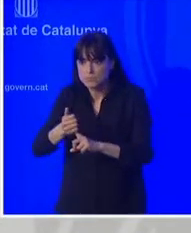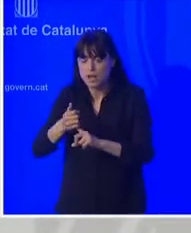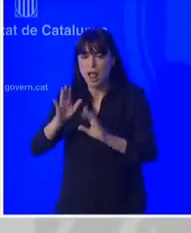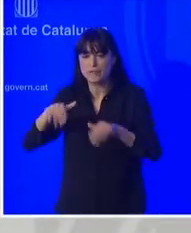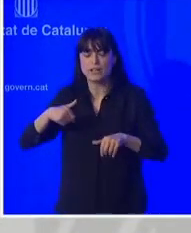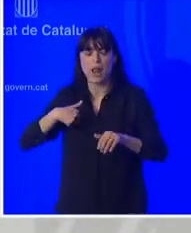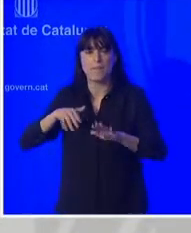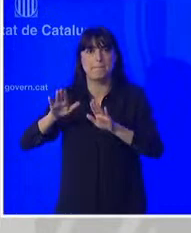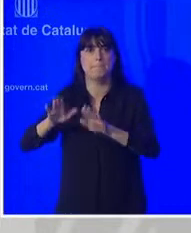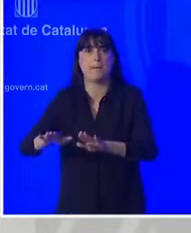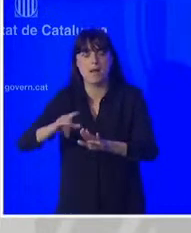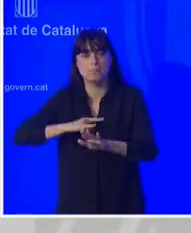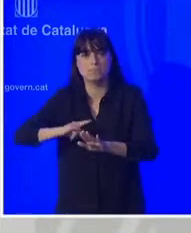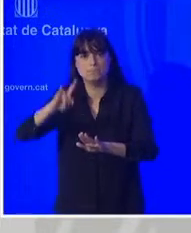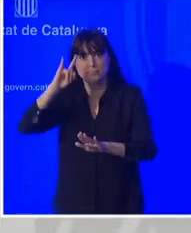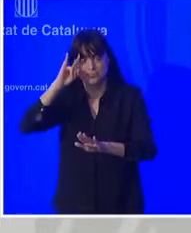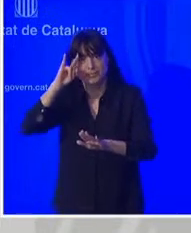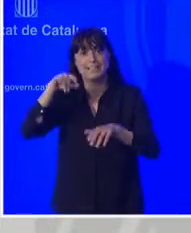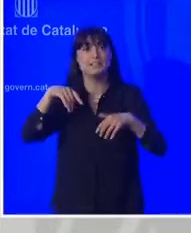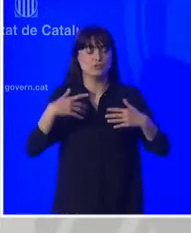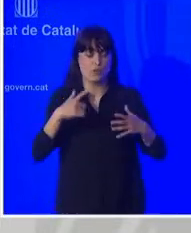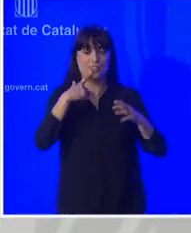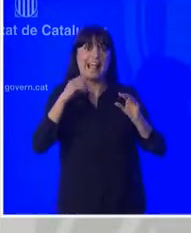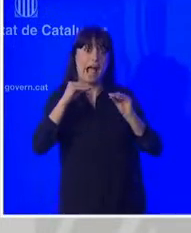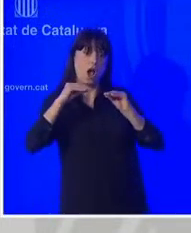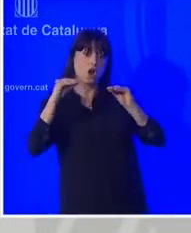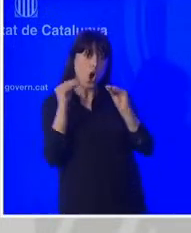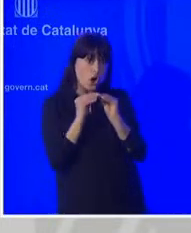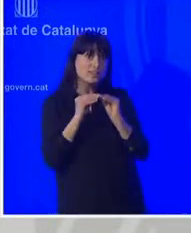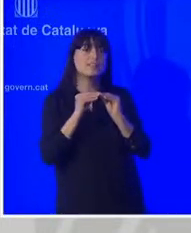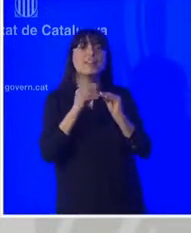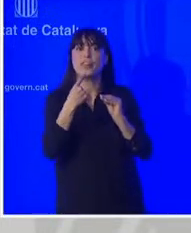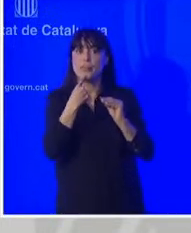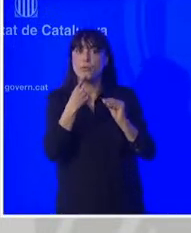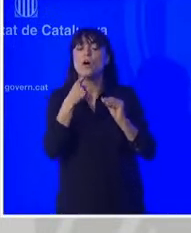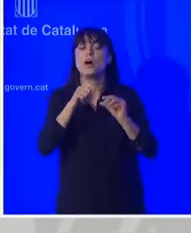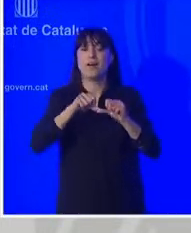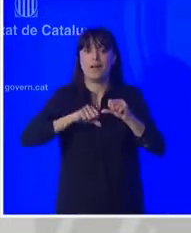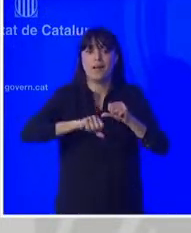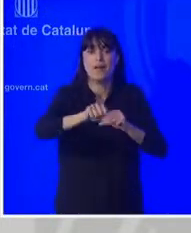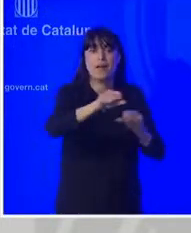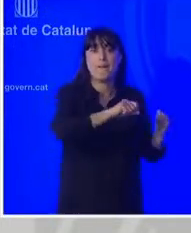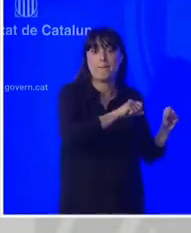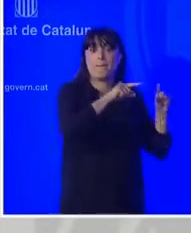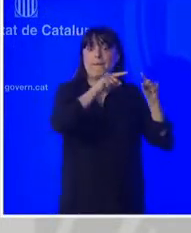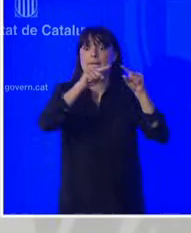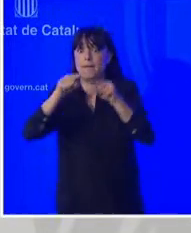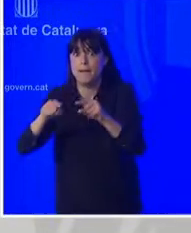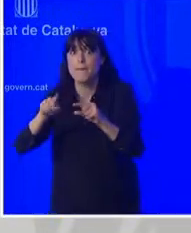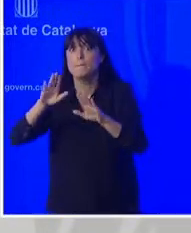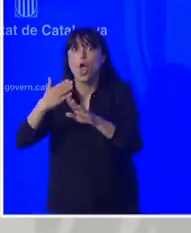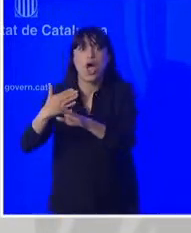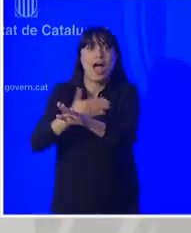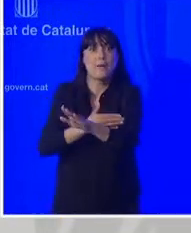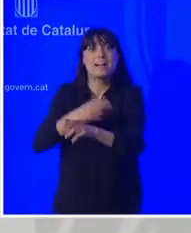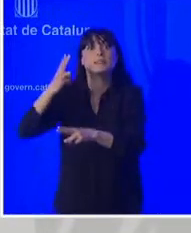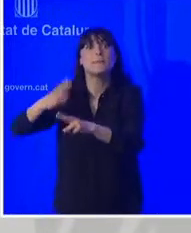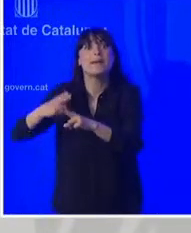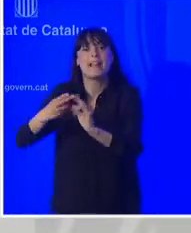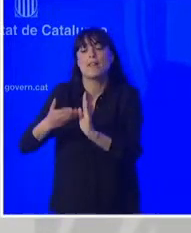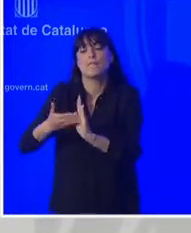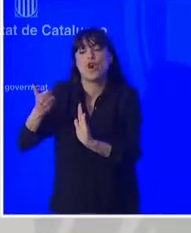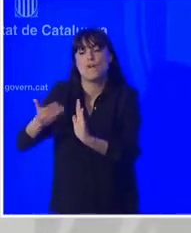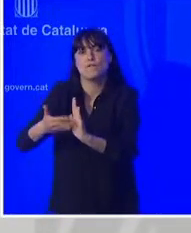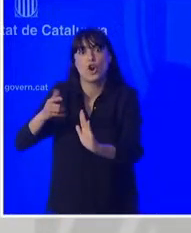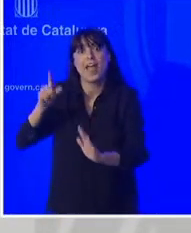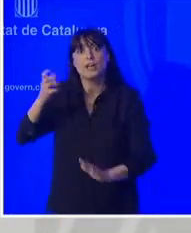reparteix els costos per a la descontaminació d'aquests solars. L'Ajuntament assumirà el cost si aquest no és superior als 8 milions d